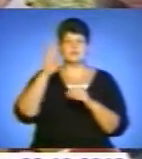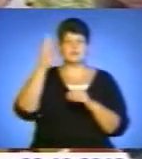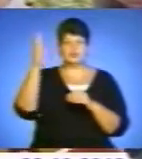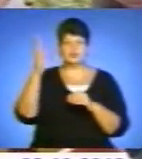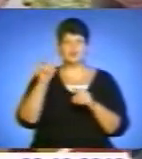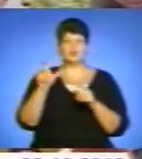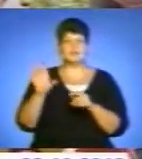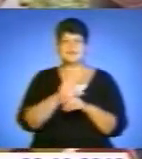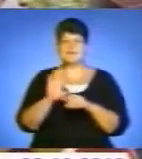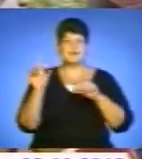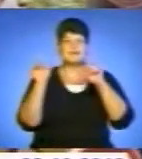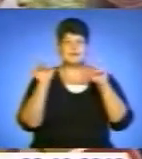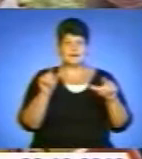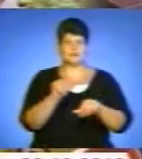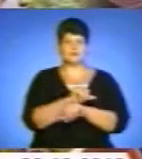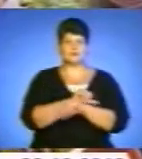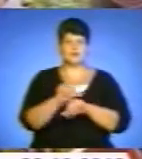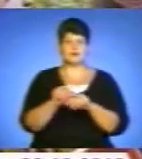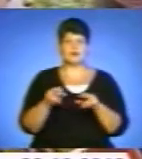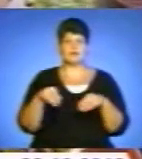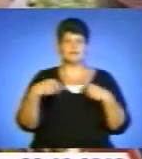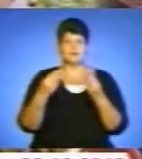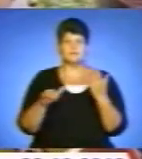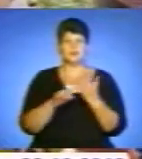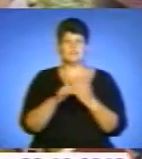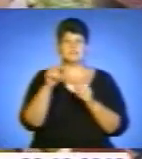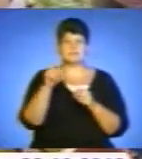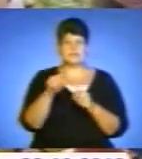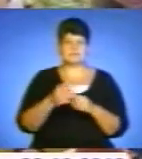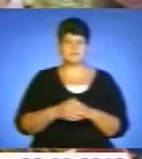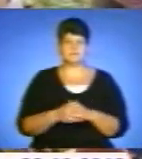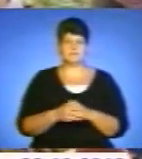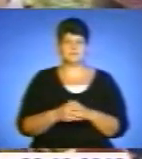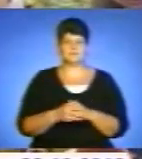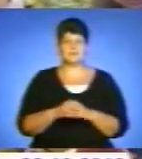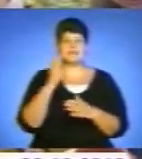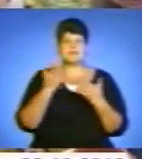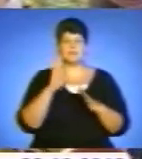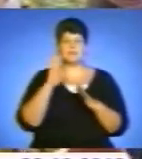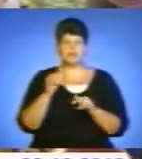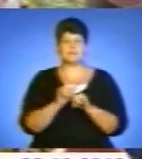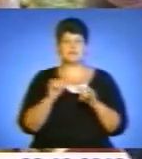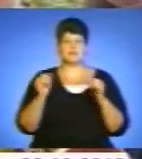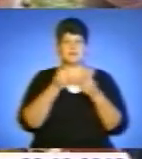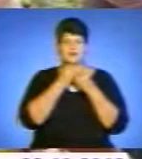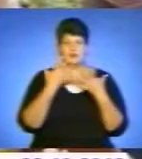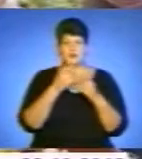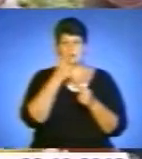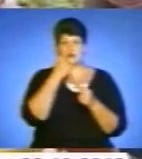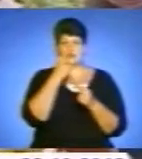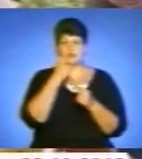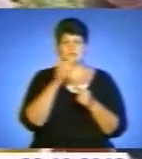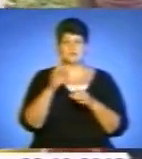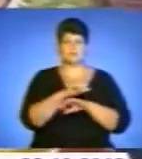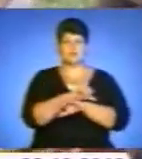рубеж, а вважається допомогу тут дітям всієї України. Я думаю, якщо ми будемо розвиватися добре, мабуть, і ближнє за рубеж'я